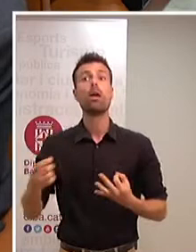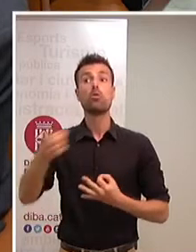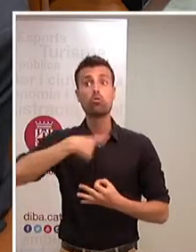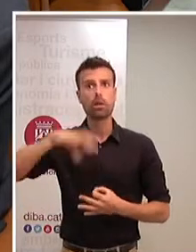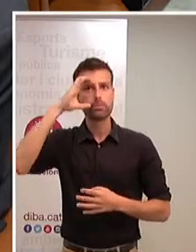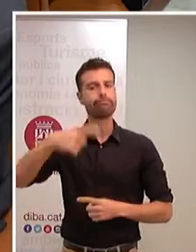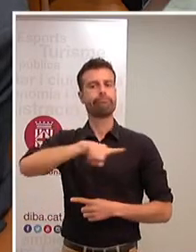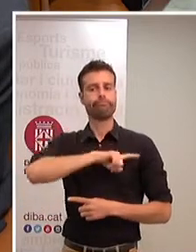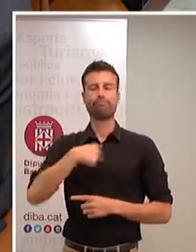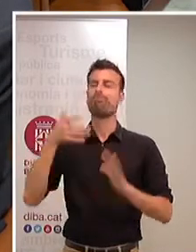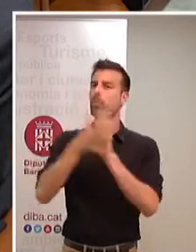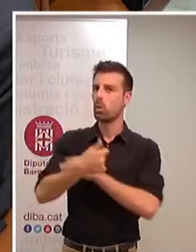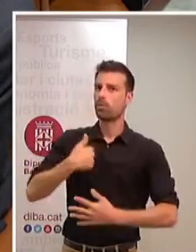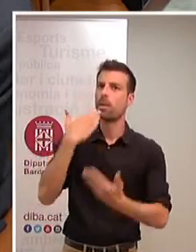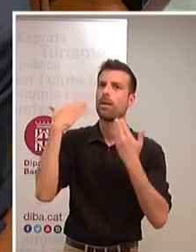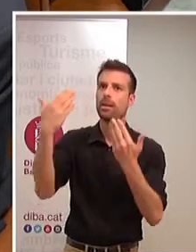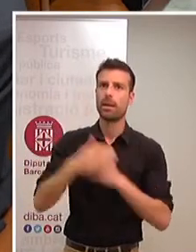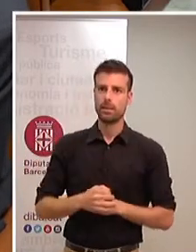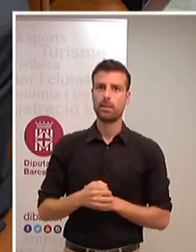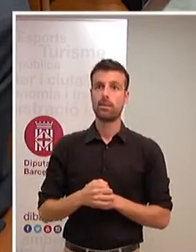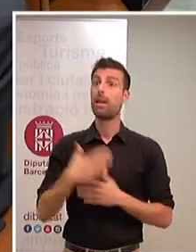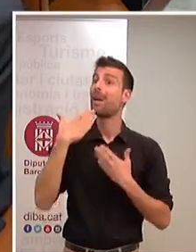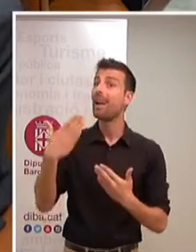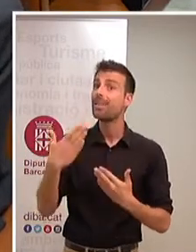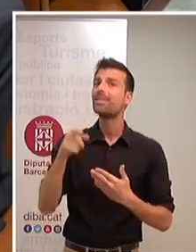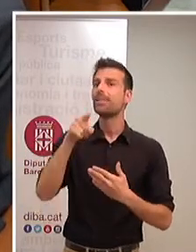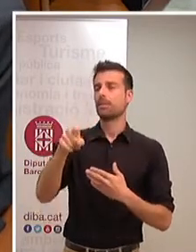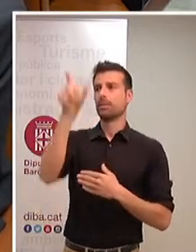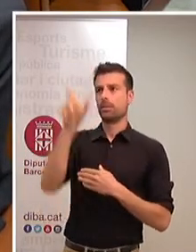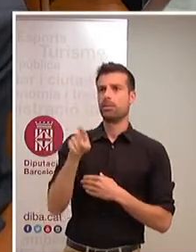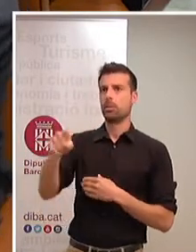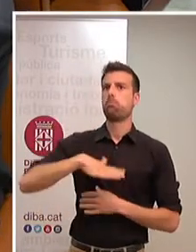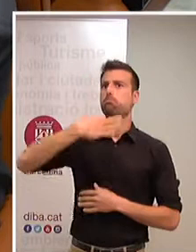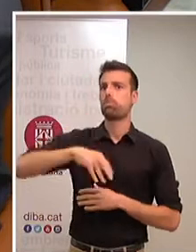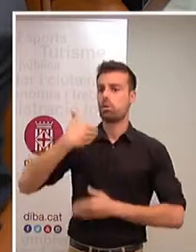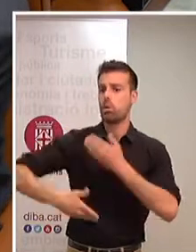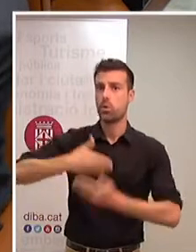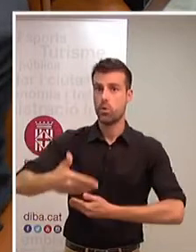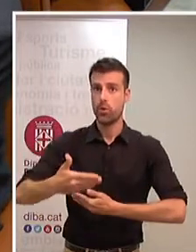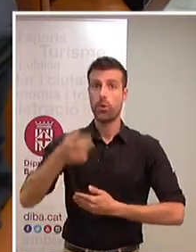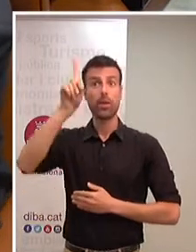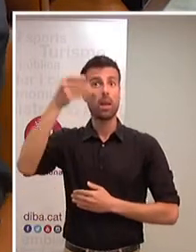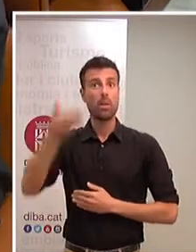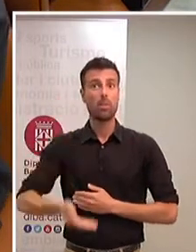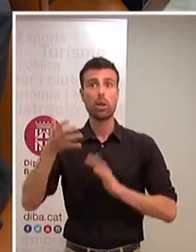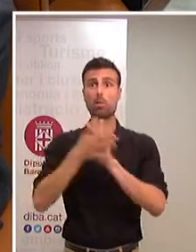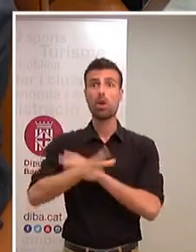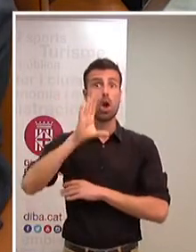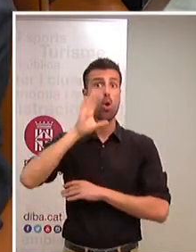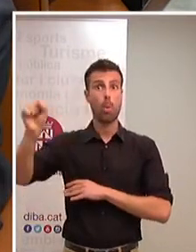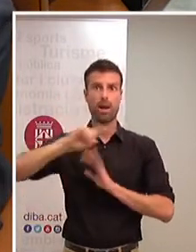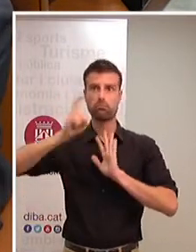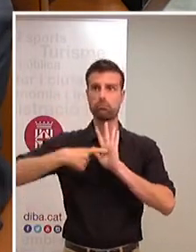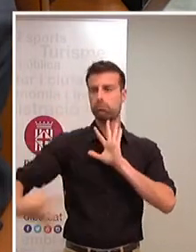agraïm des del grup d'esquerra que això hagi de possible i sobretot que quan el nostre govern o quan el nostre legítim govern